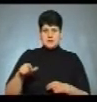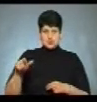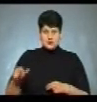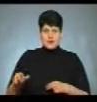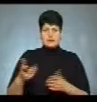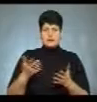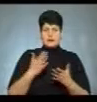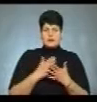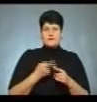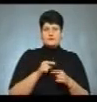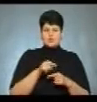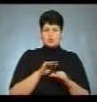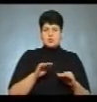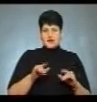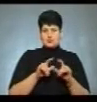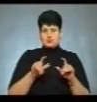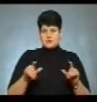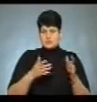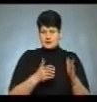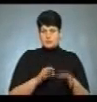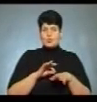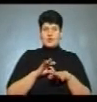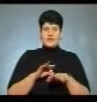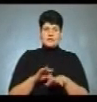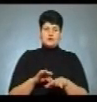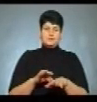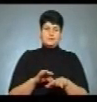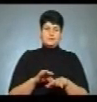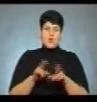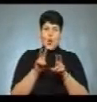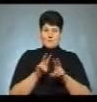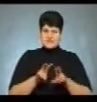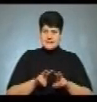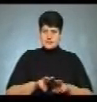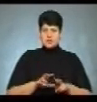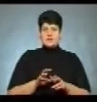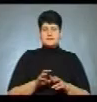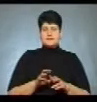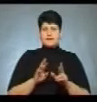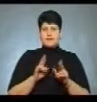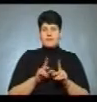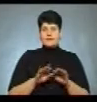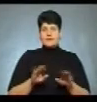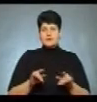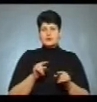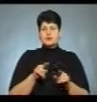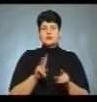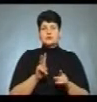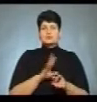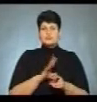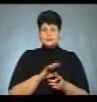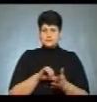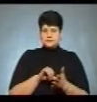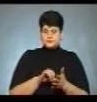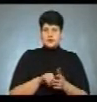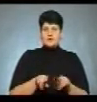є в цьому дитячому закладі. Проведено обстеження, як діток, тих, які наявні були, так